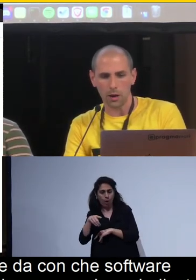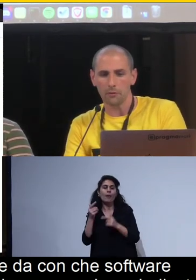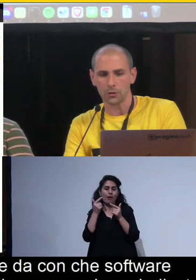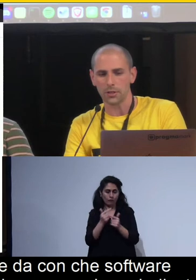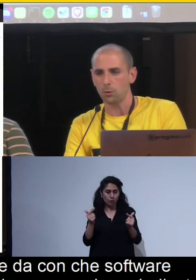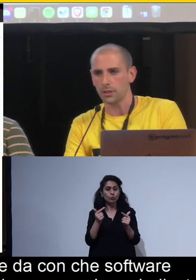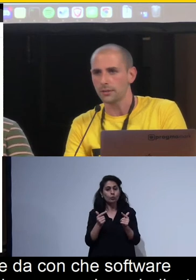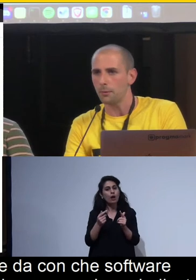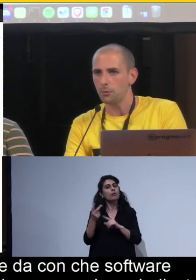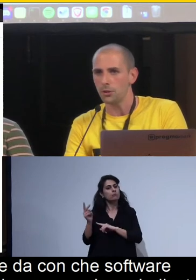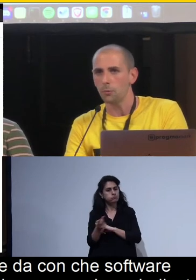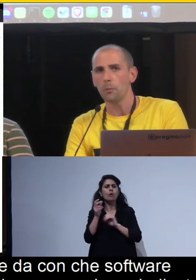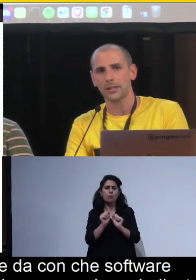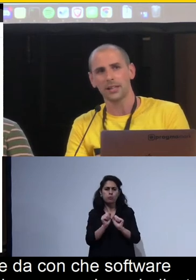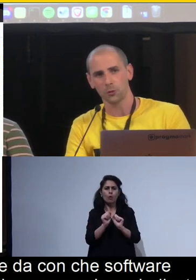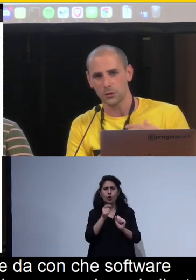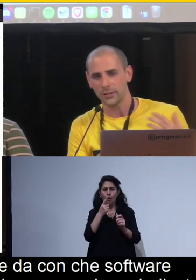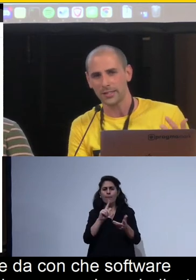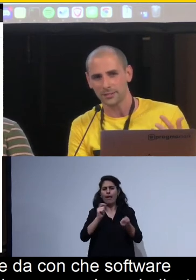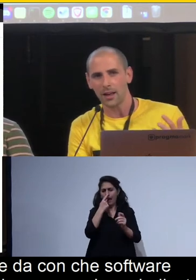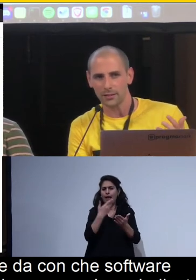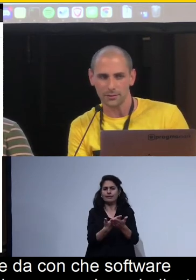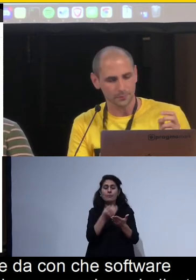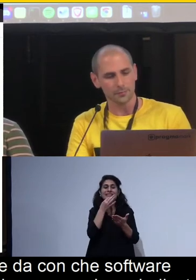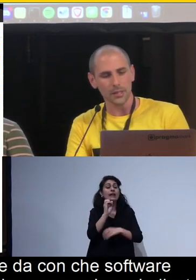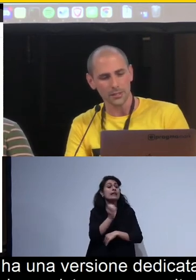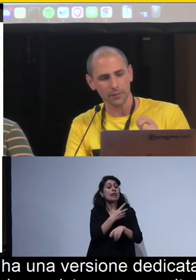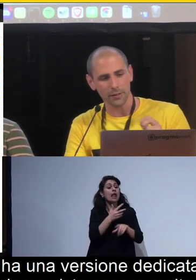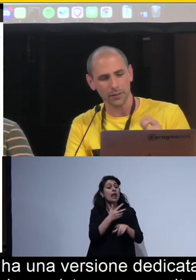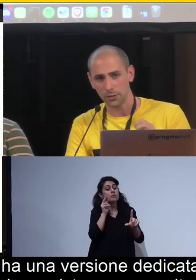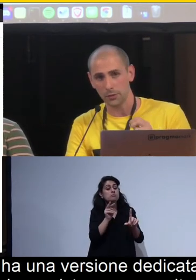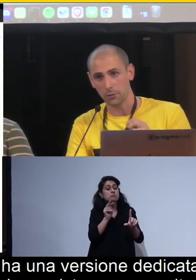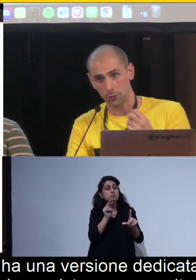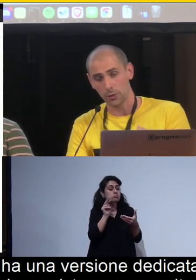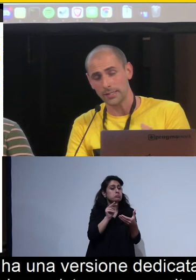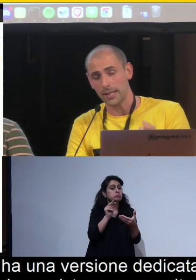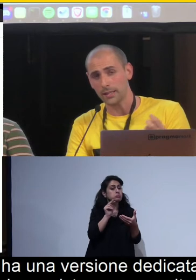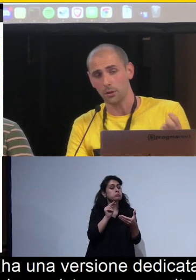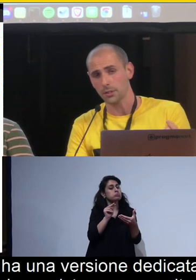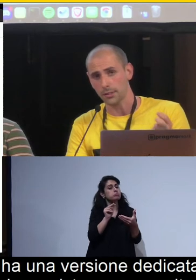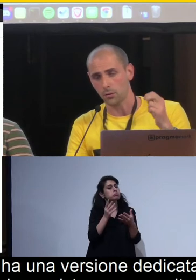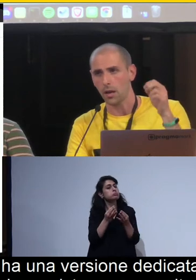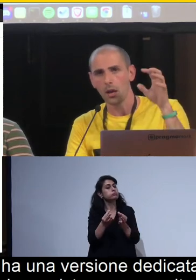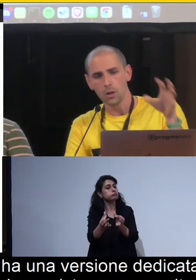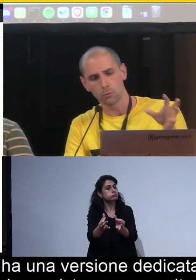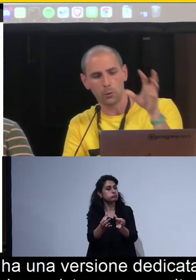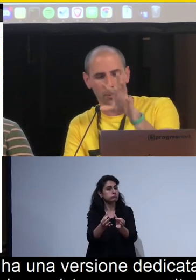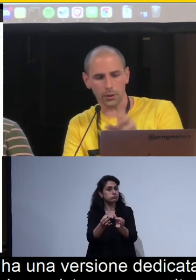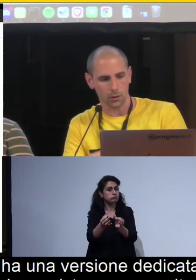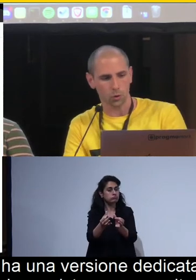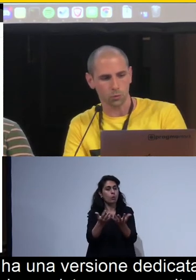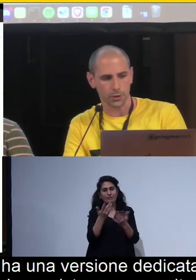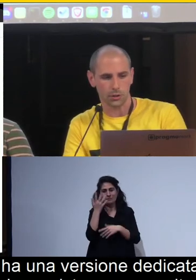visto essere molto adattabili. Quindi non perdete la fruizione delle slide, se visualizzate una presentazione su